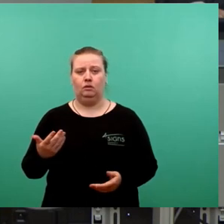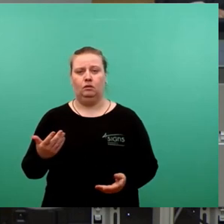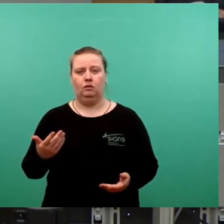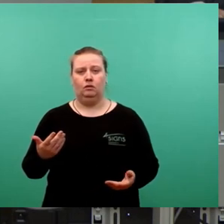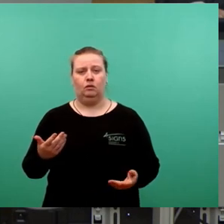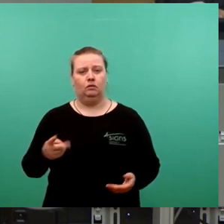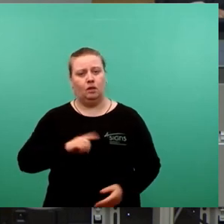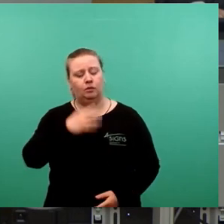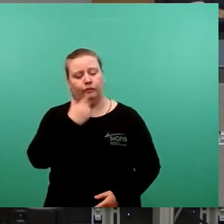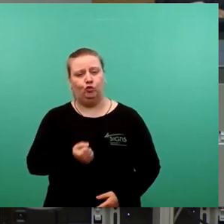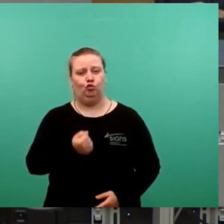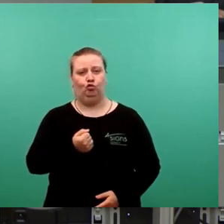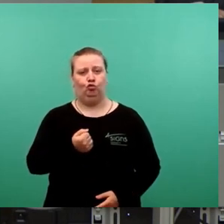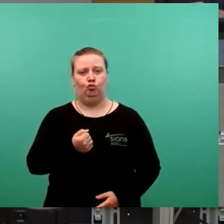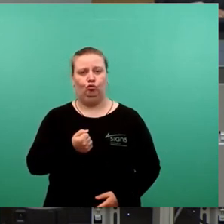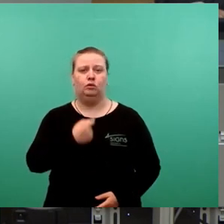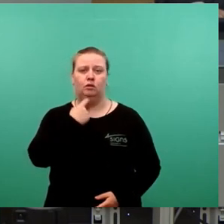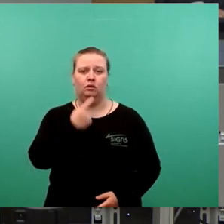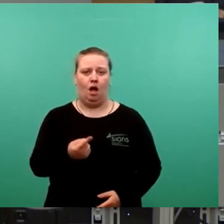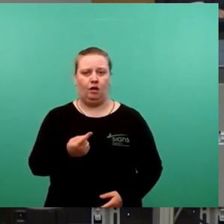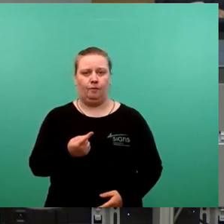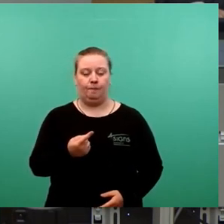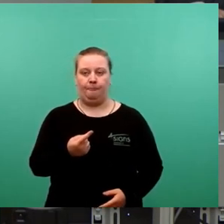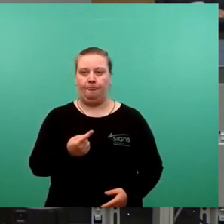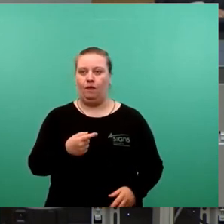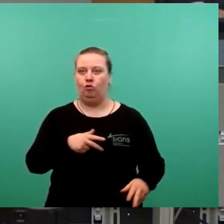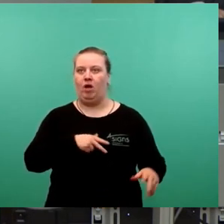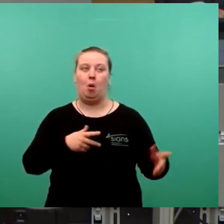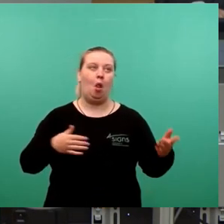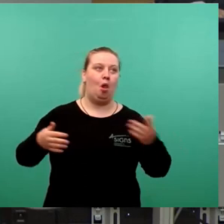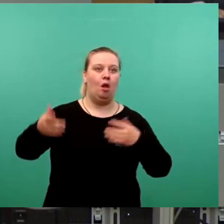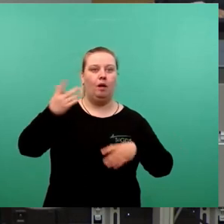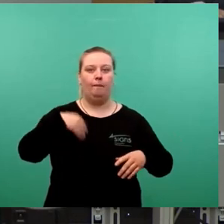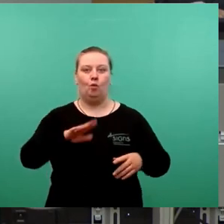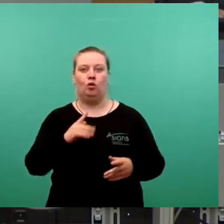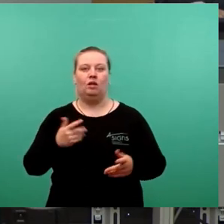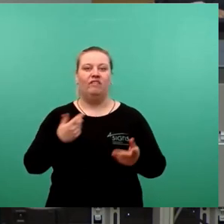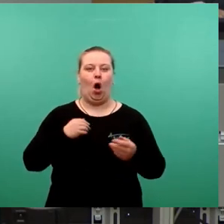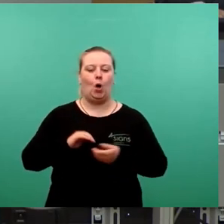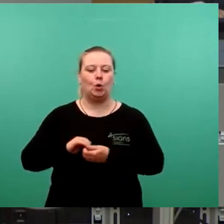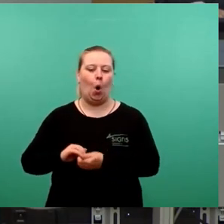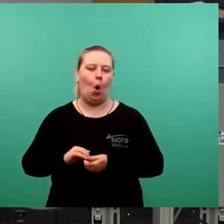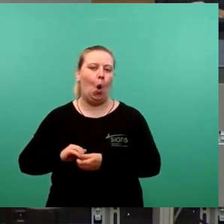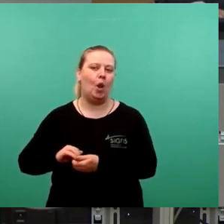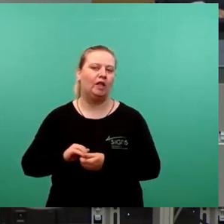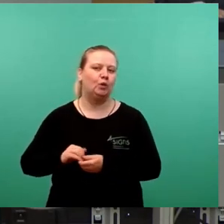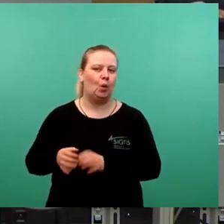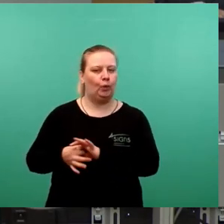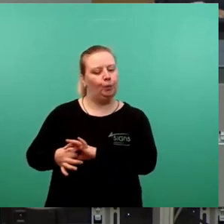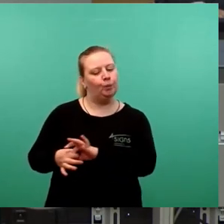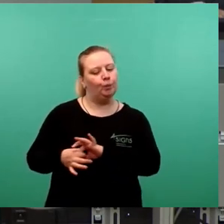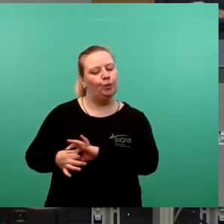ich möchte eines noch zum Abschluss sagen. Hier wird gefaselt über angebliche Koalitionen oder Bündnisse oder